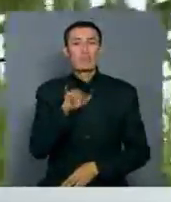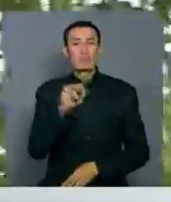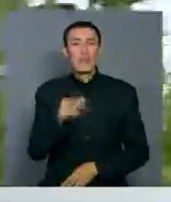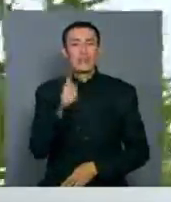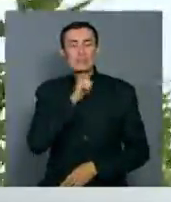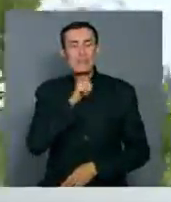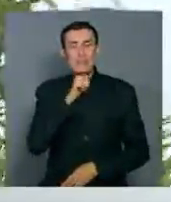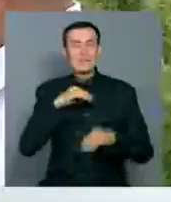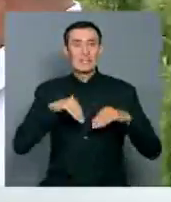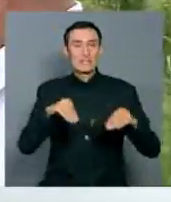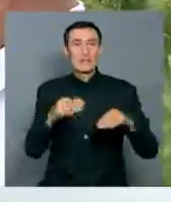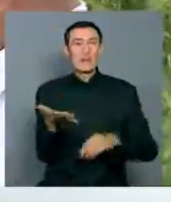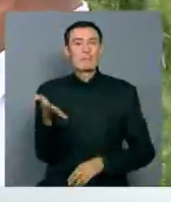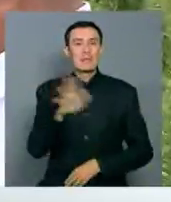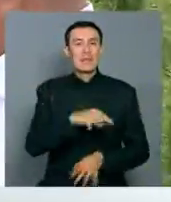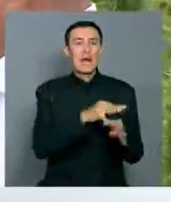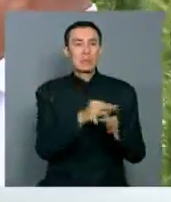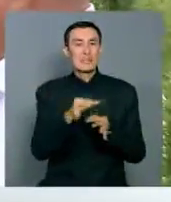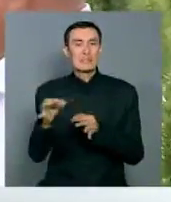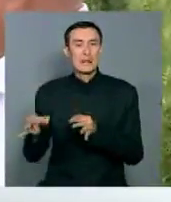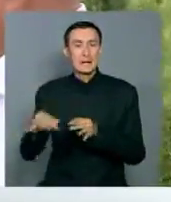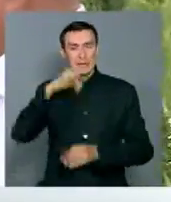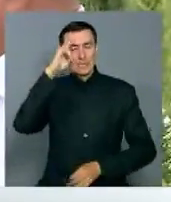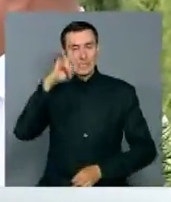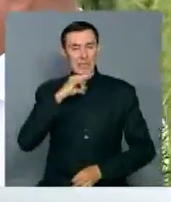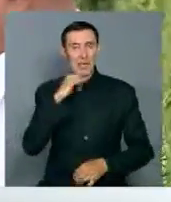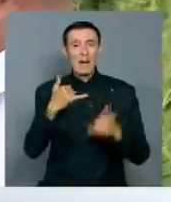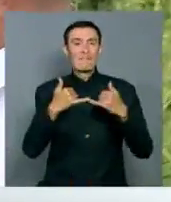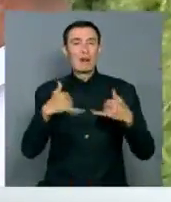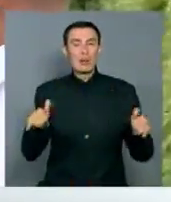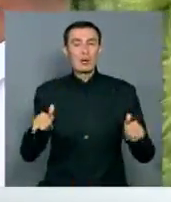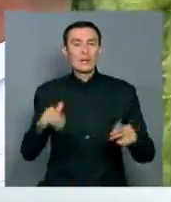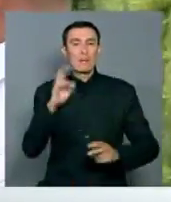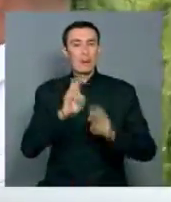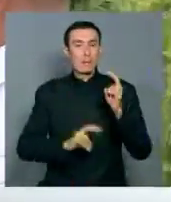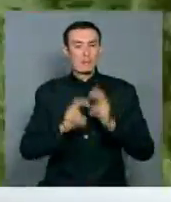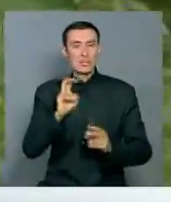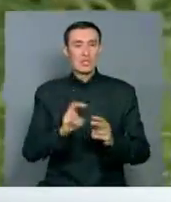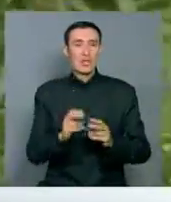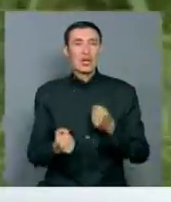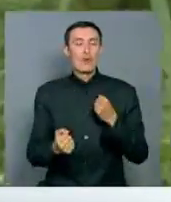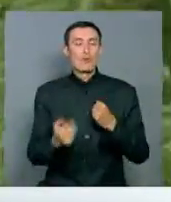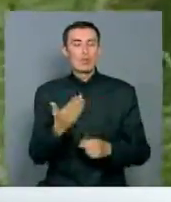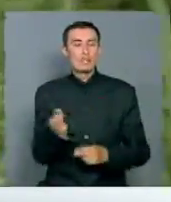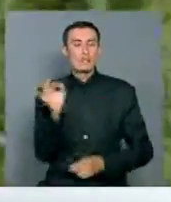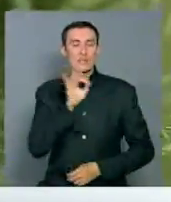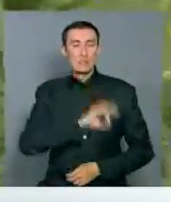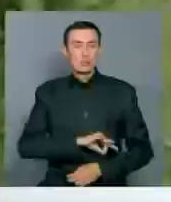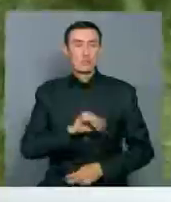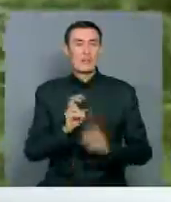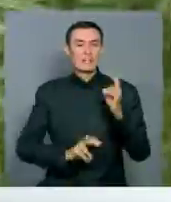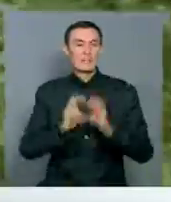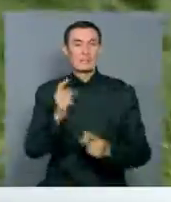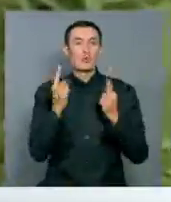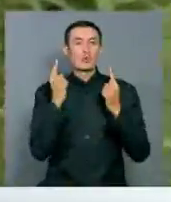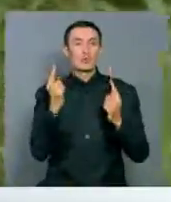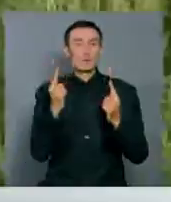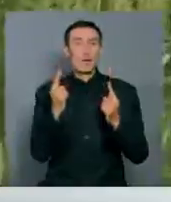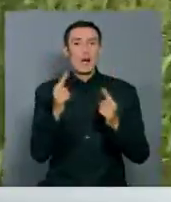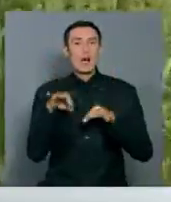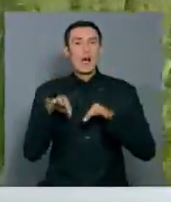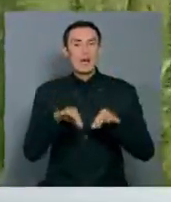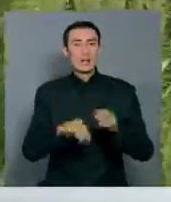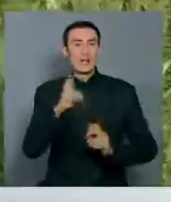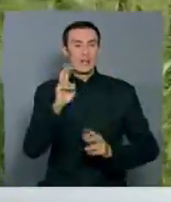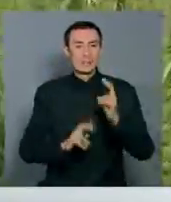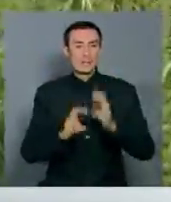эксперимента сажать ее в пяти областях республики. Волокна промышленной конопли давно и прочно вошли в производство крупных автоконцернов Европы